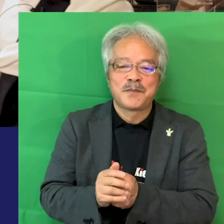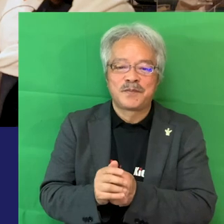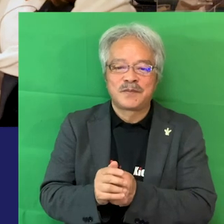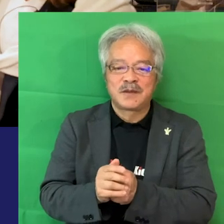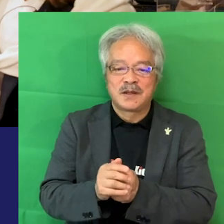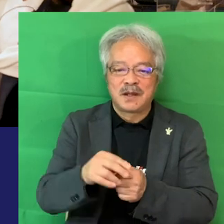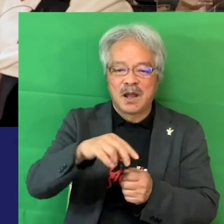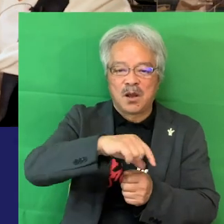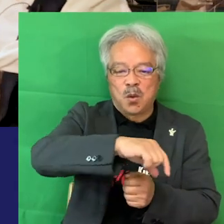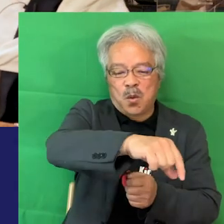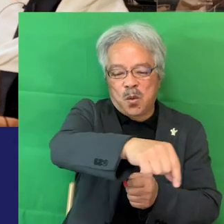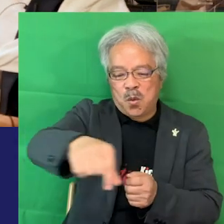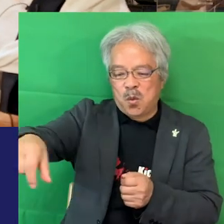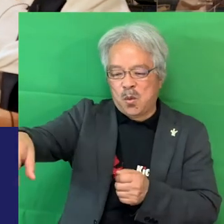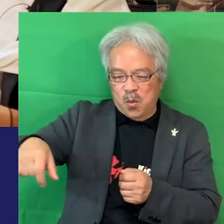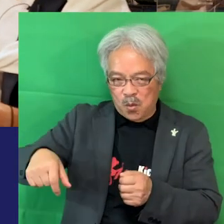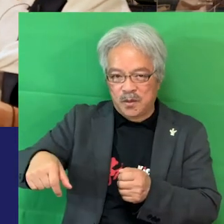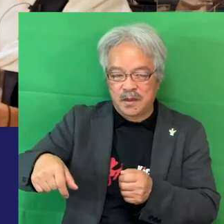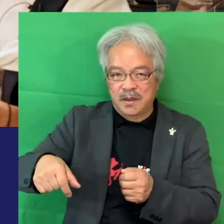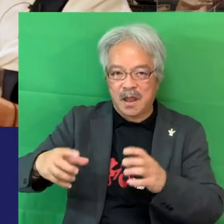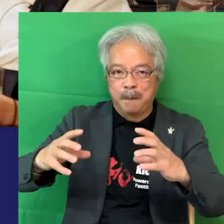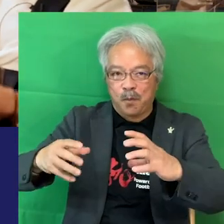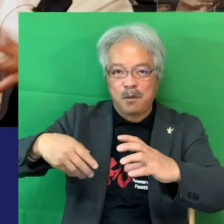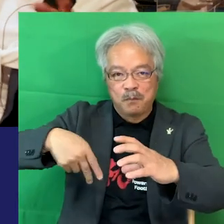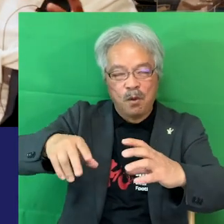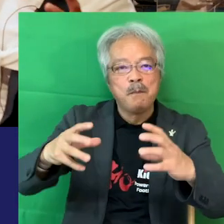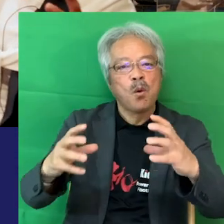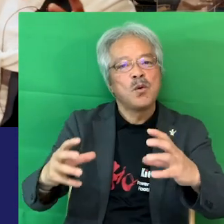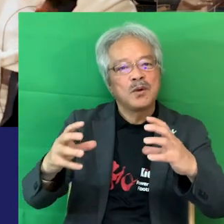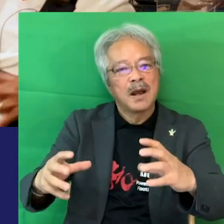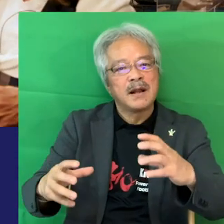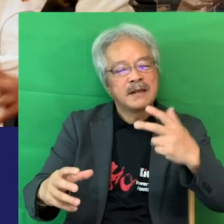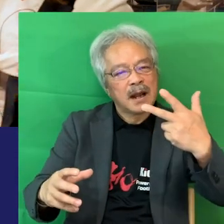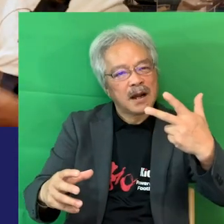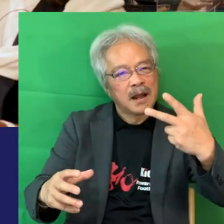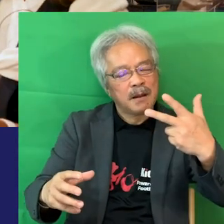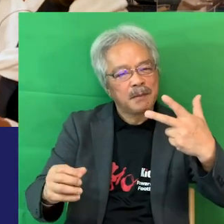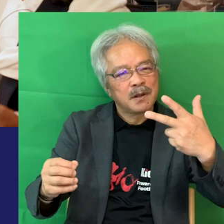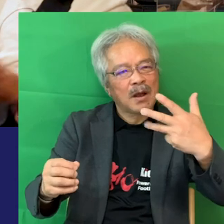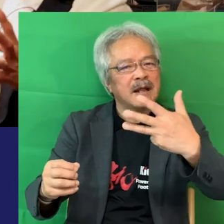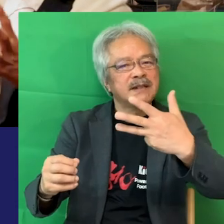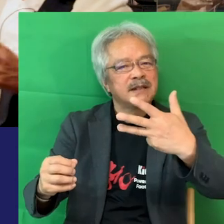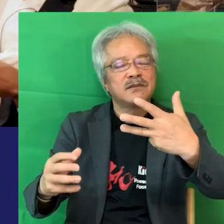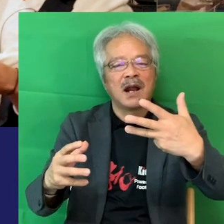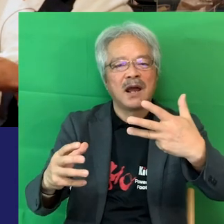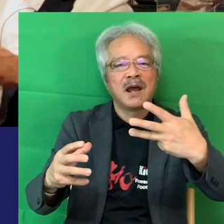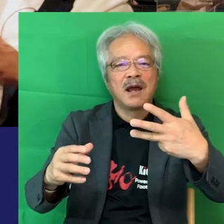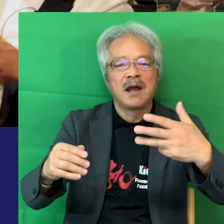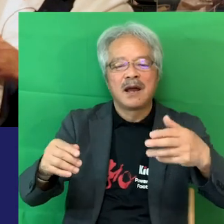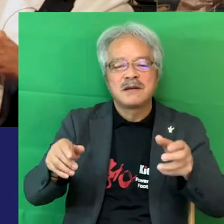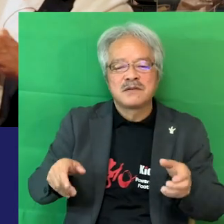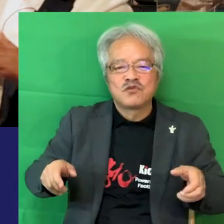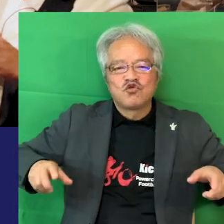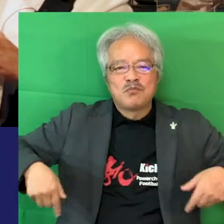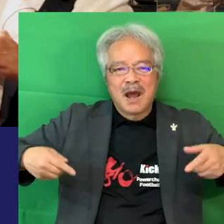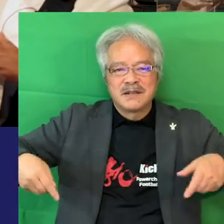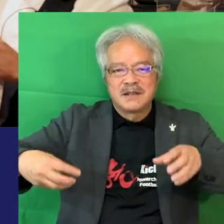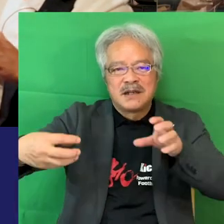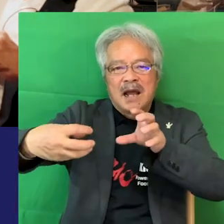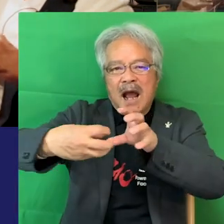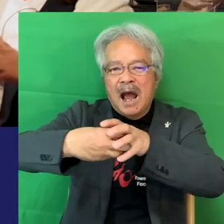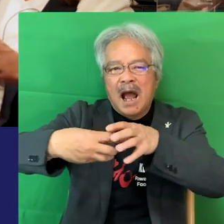そうでボールサイズが7号機8号機ぐらいかなちょっと大きくて車椅子に挟まらないような大きさにしてるってことですけど